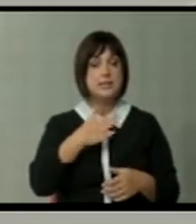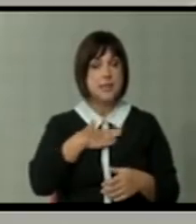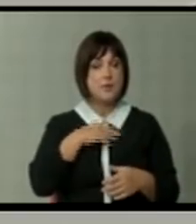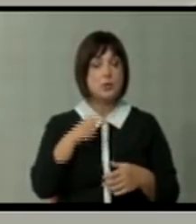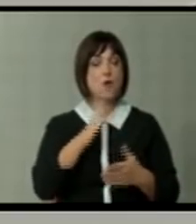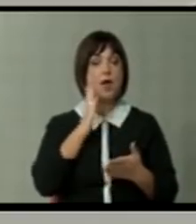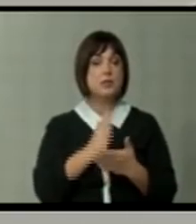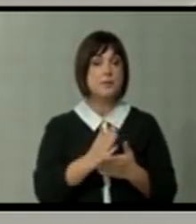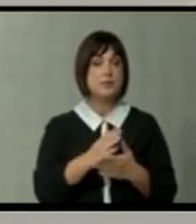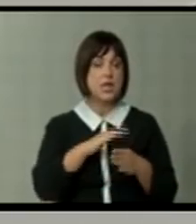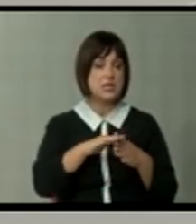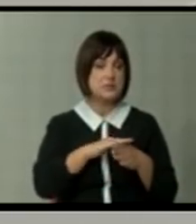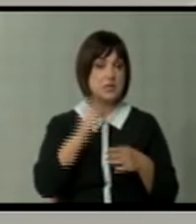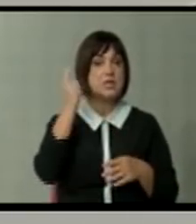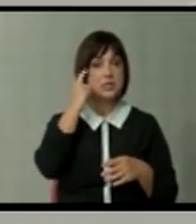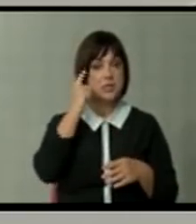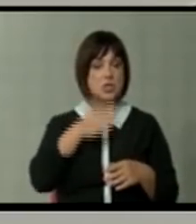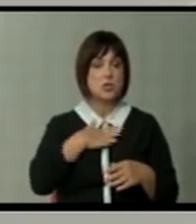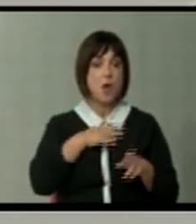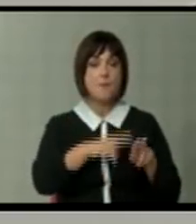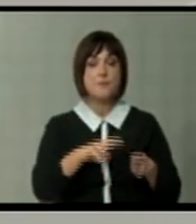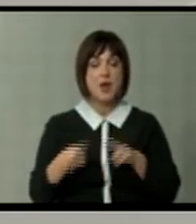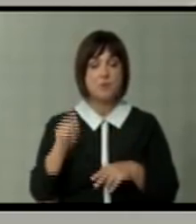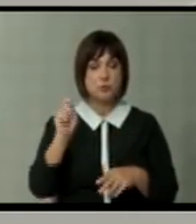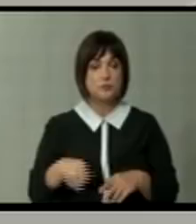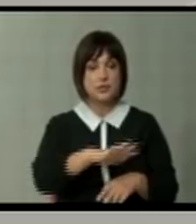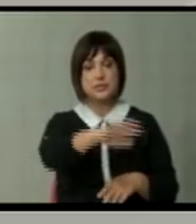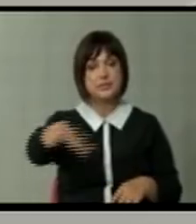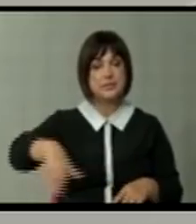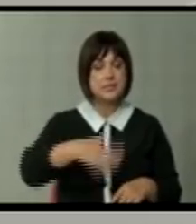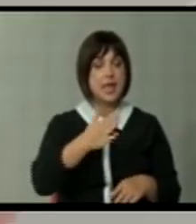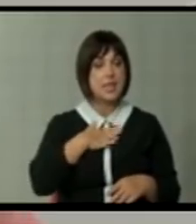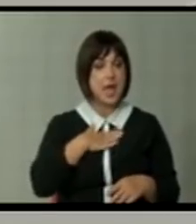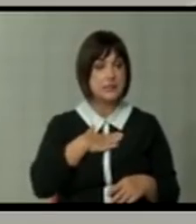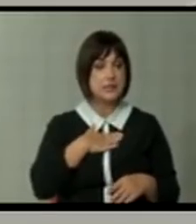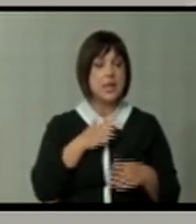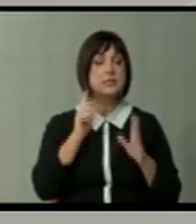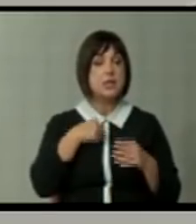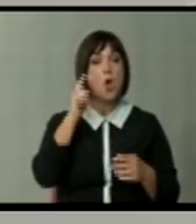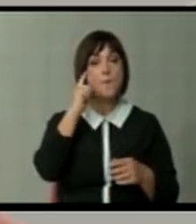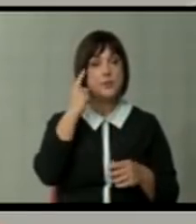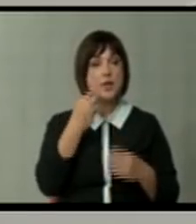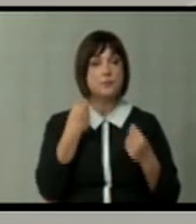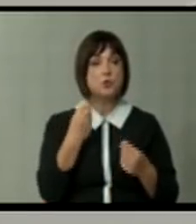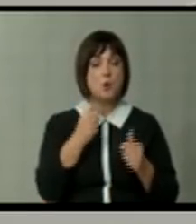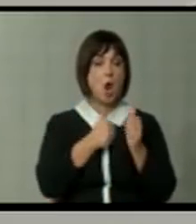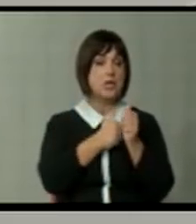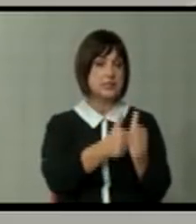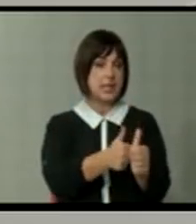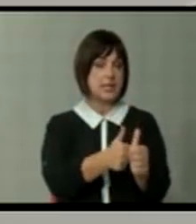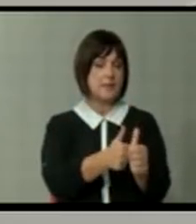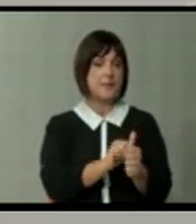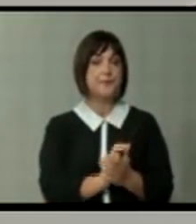тоа ќе биде испитот на зрелоста за нашето правосуство и за сите нас, впрочем. Затоа мислам дека е добро да го следиме.